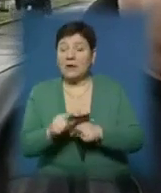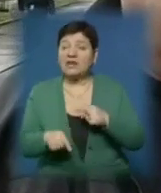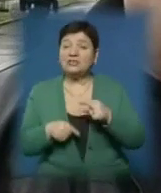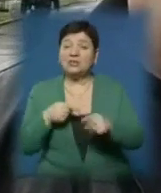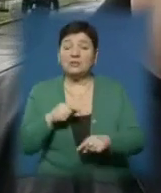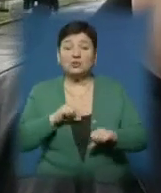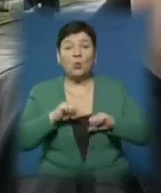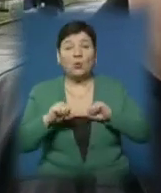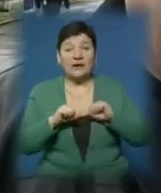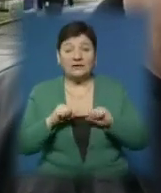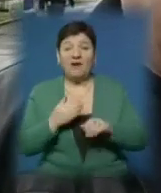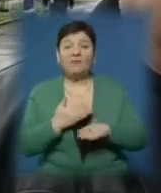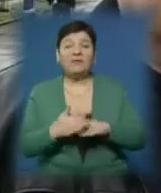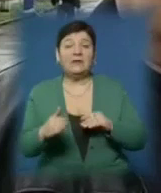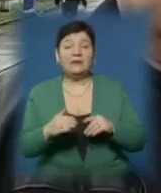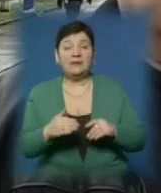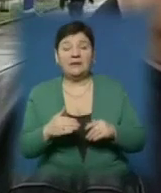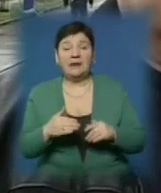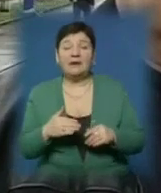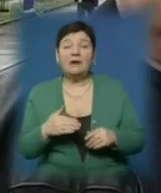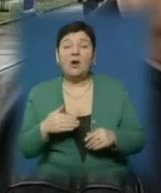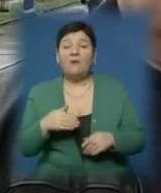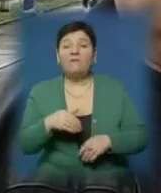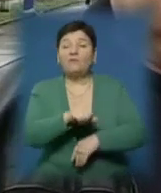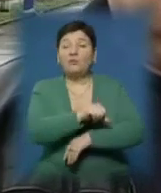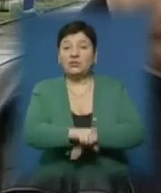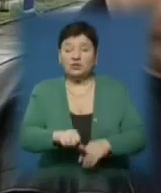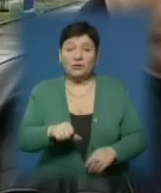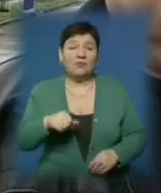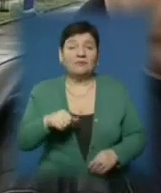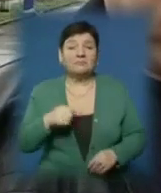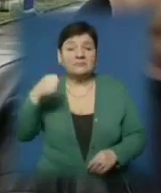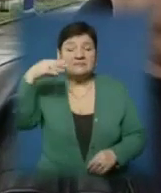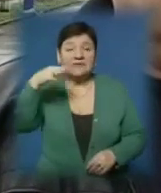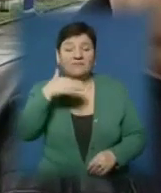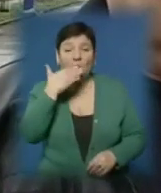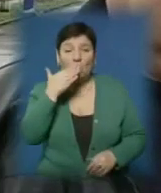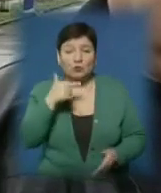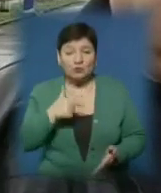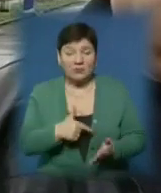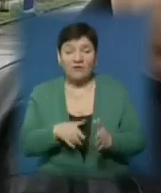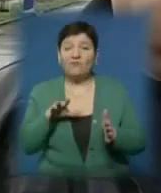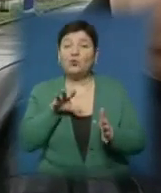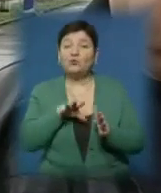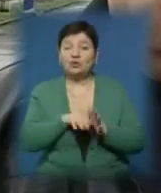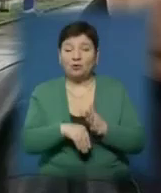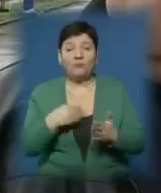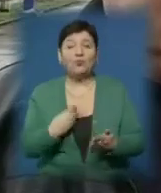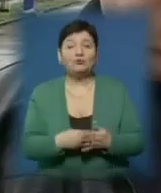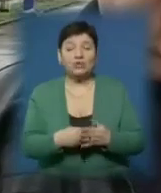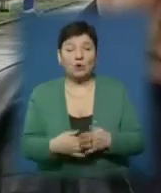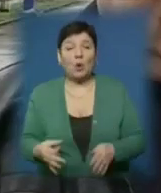виділення коштів на реконструкцію вуличного освітлення міста Ужгорода. Воно вже включено у бюджет